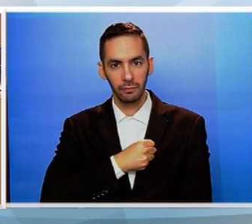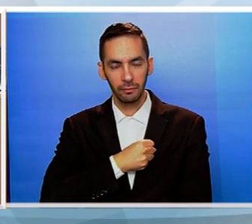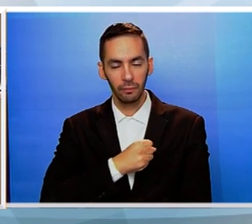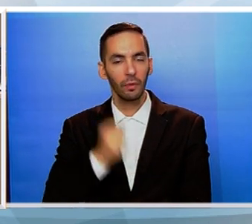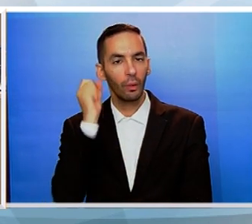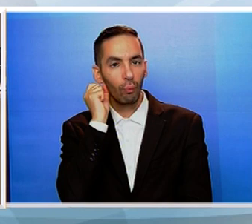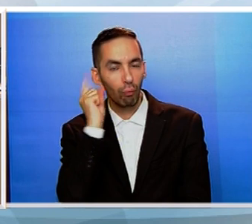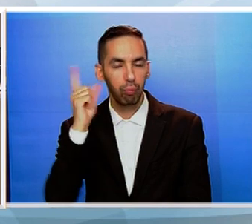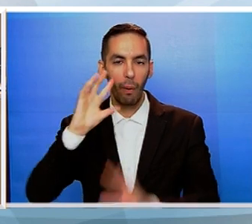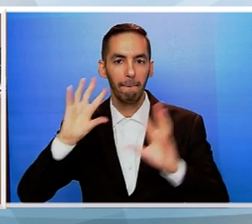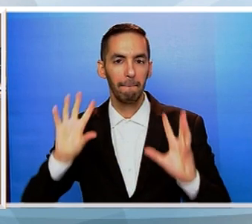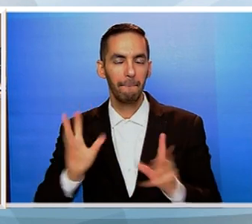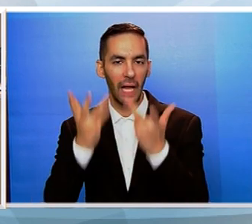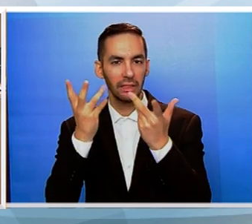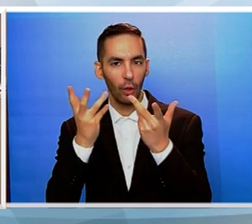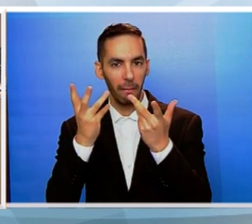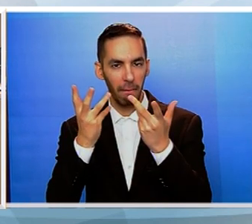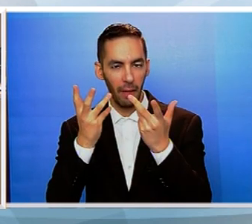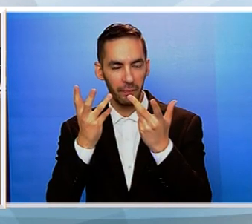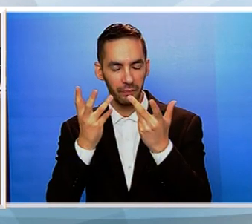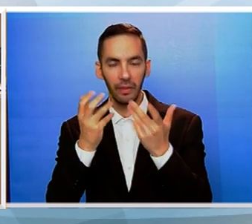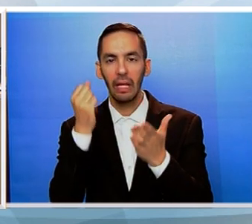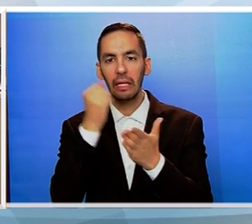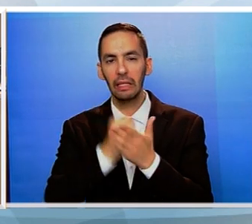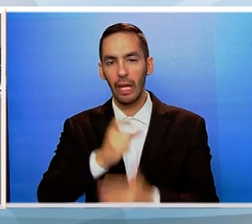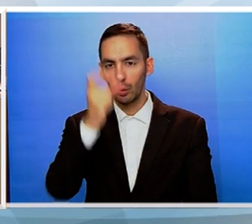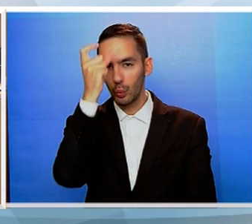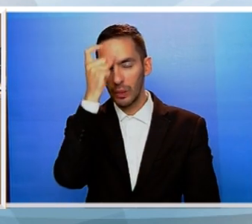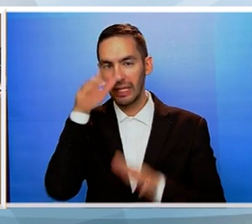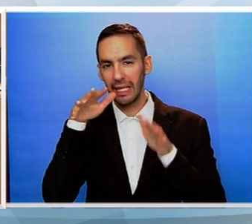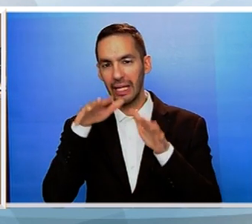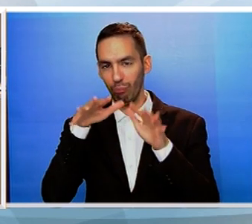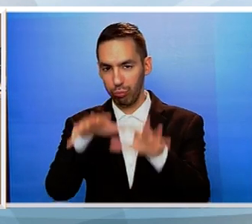πραξικοπήματος και της τουρκικής εισβολής.